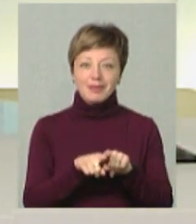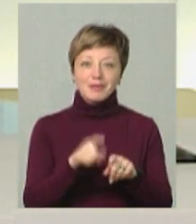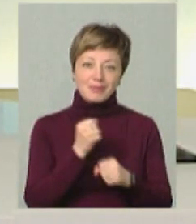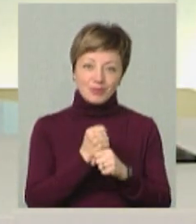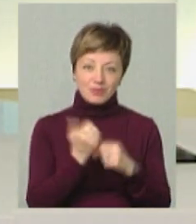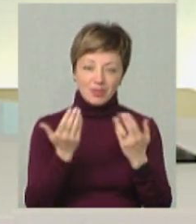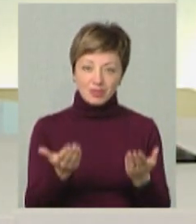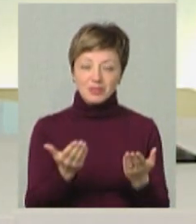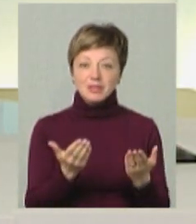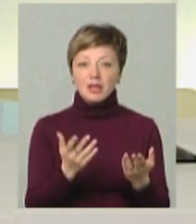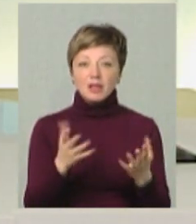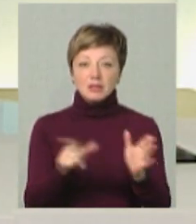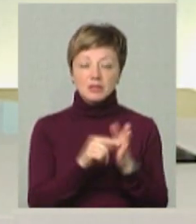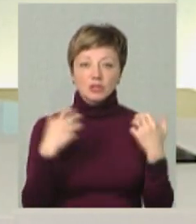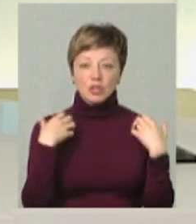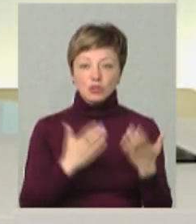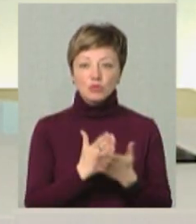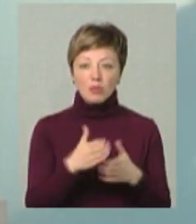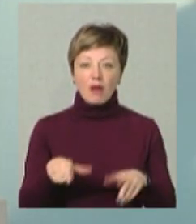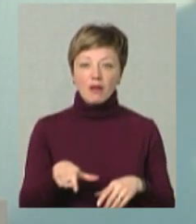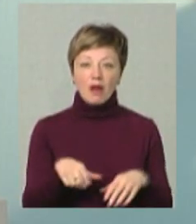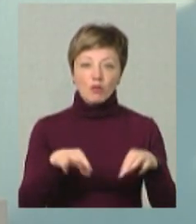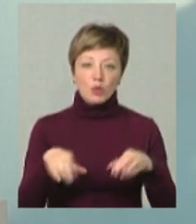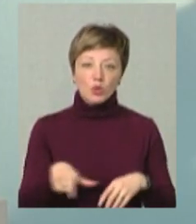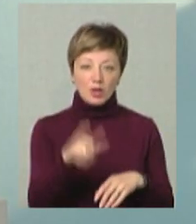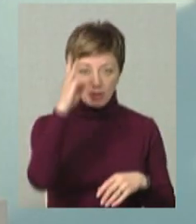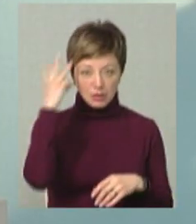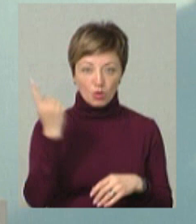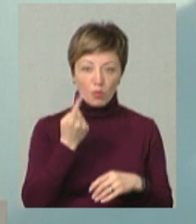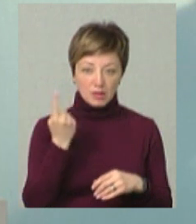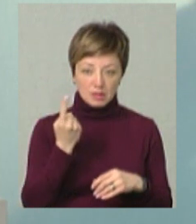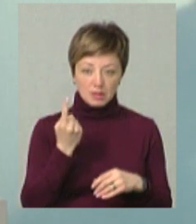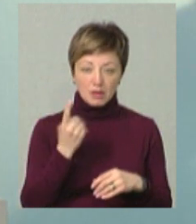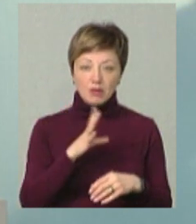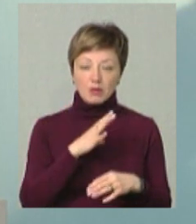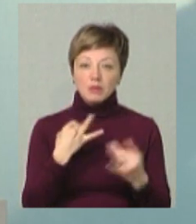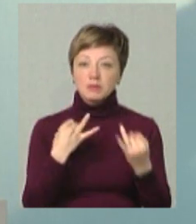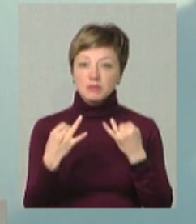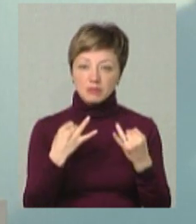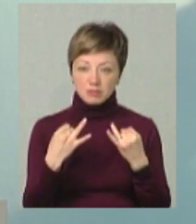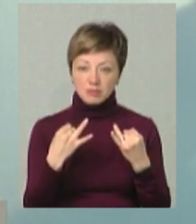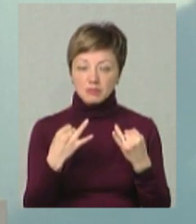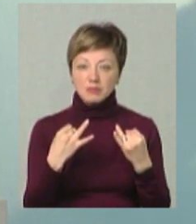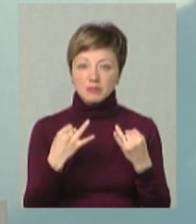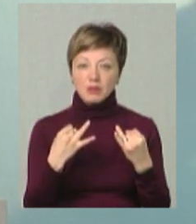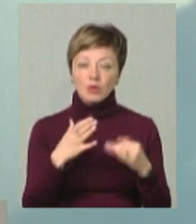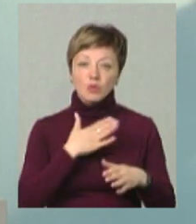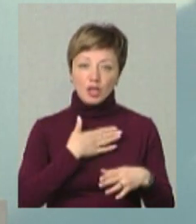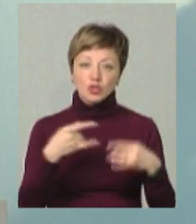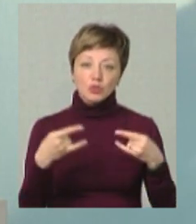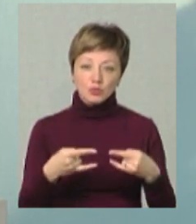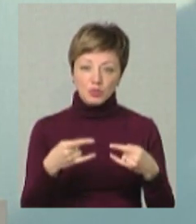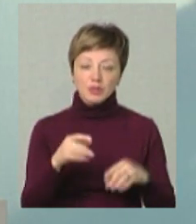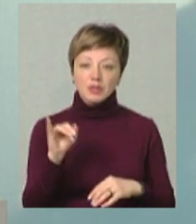фронт. Дякую Із начальником служби автомобільних доріг у Хмельницькій області, Валентином Данилюком, ми спілкувалися у нашій